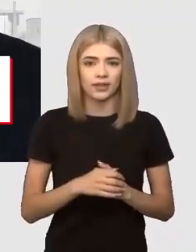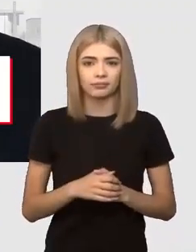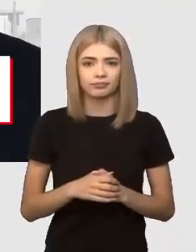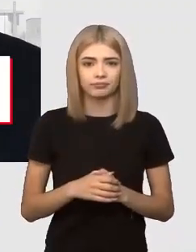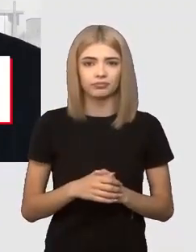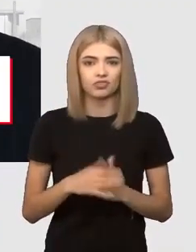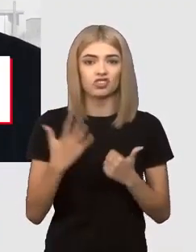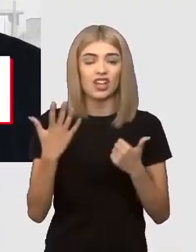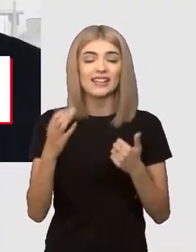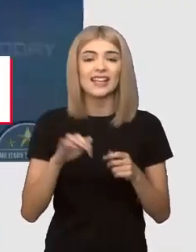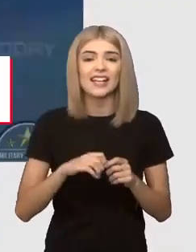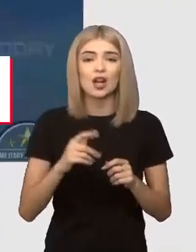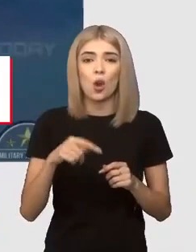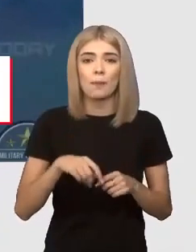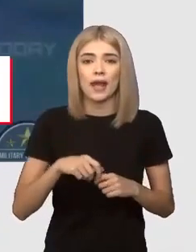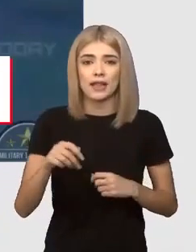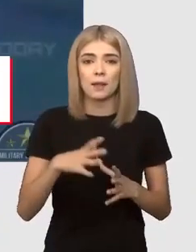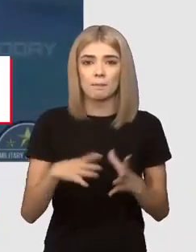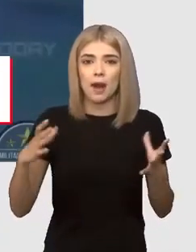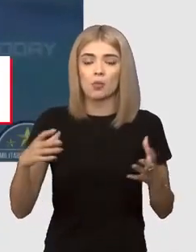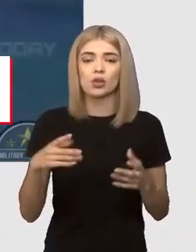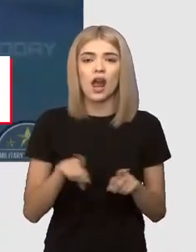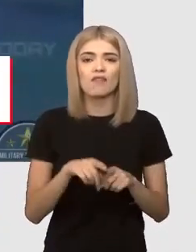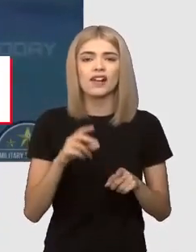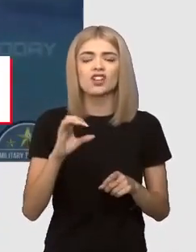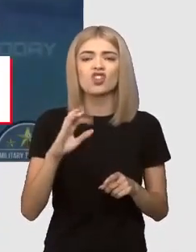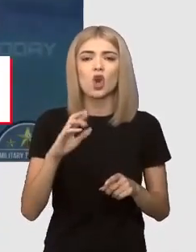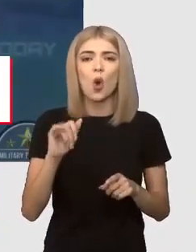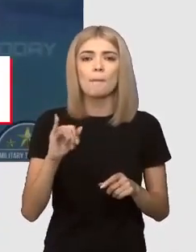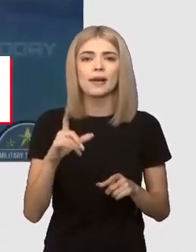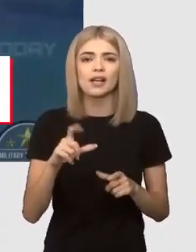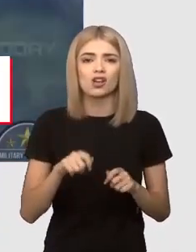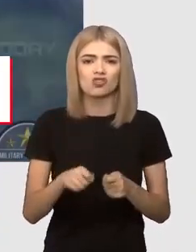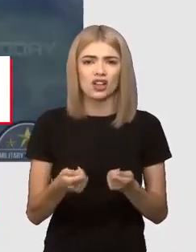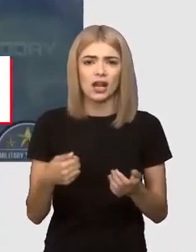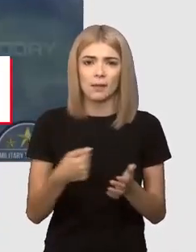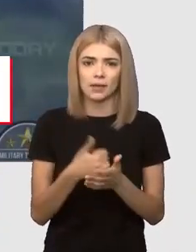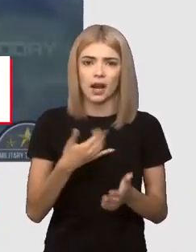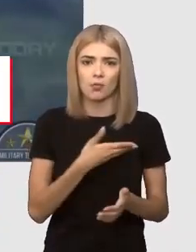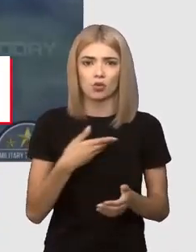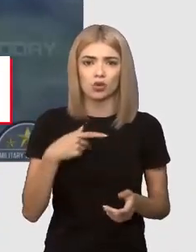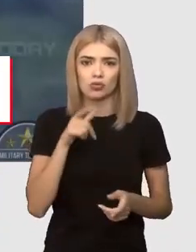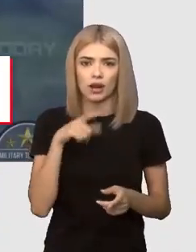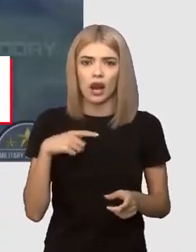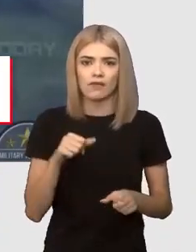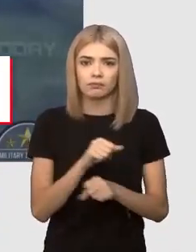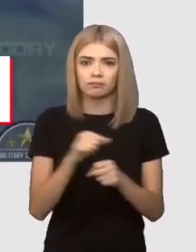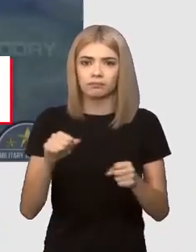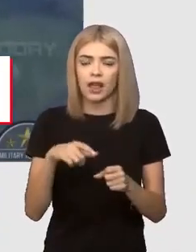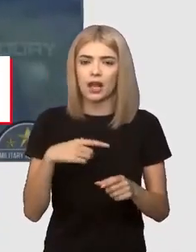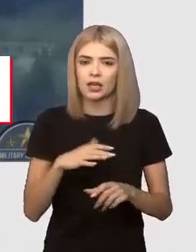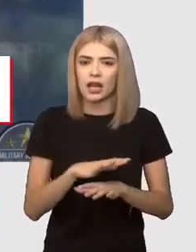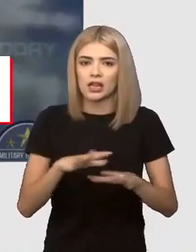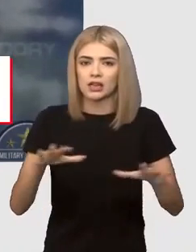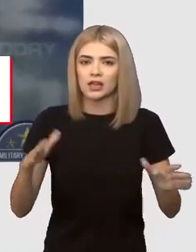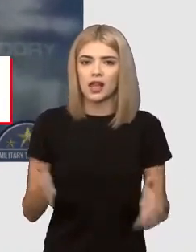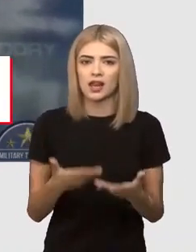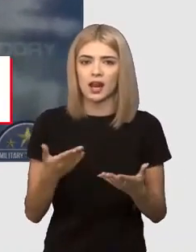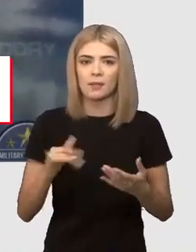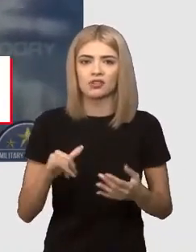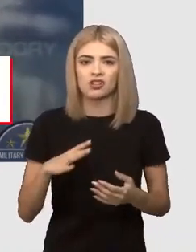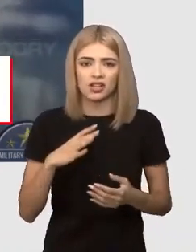kilometri, cu 6 kilometri mai mult decât de la centrala Cernobâl la București. Un dezastru nuclear se poate întinde